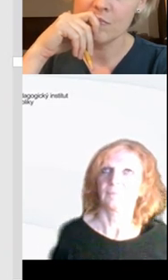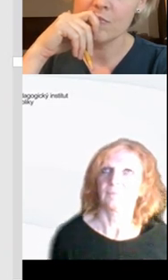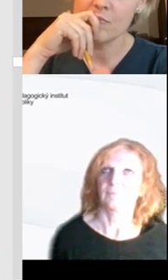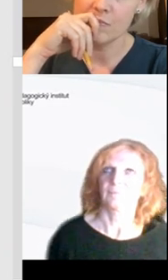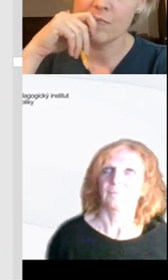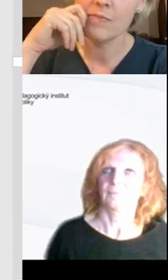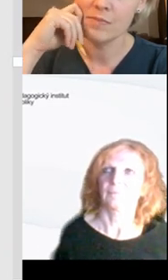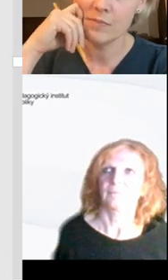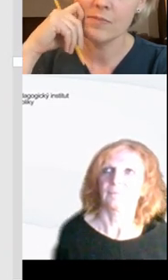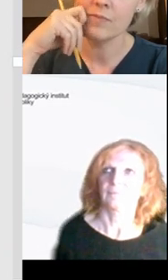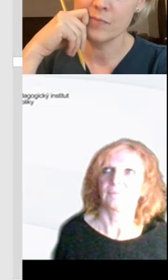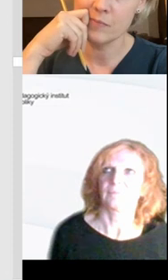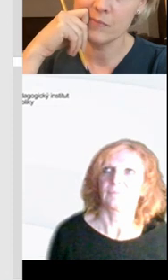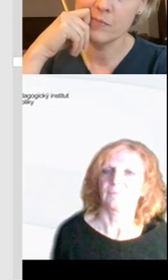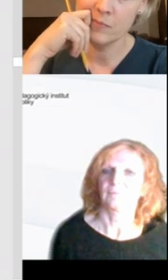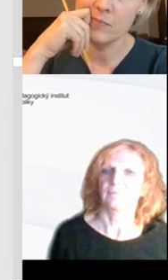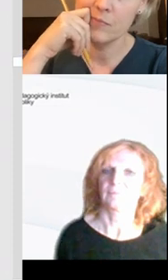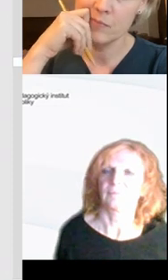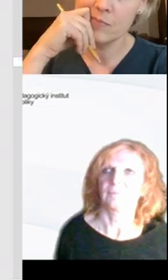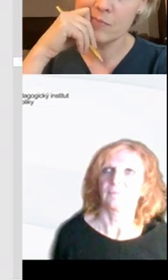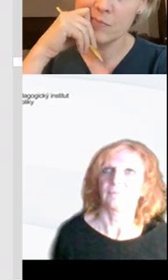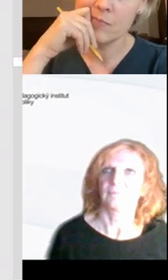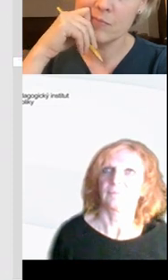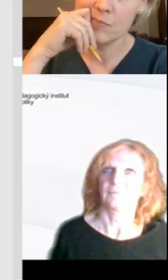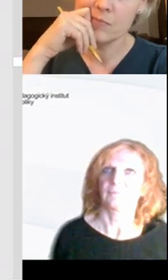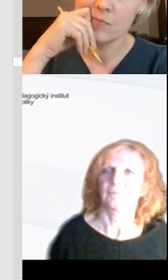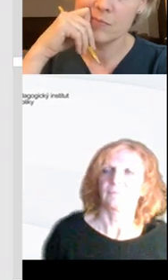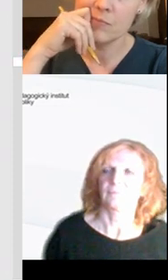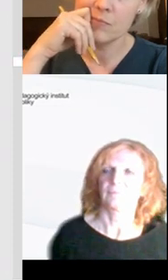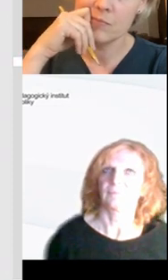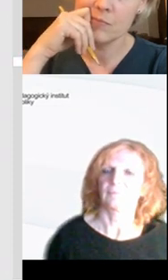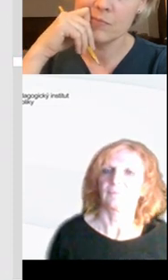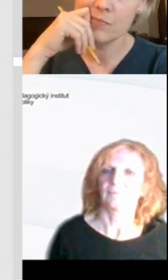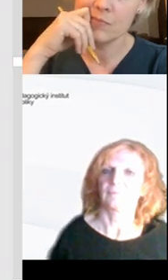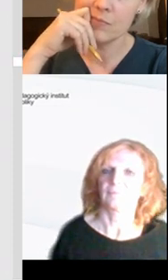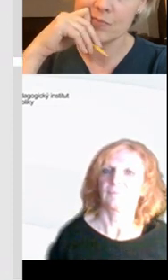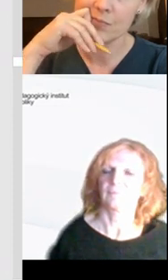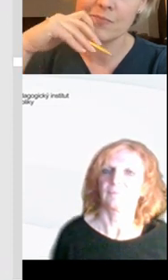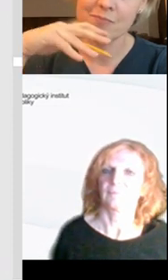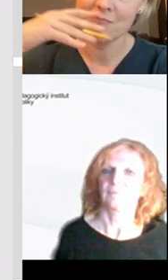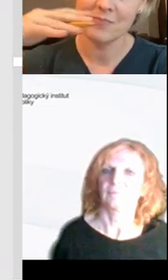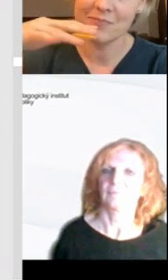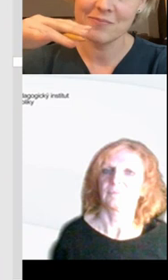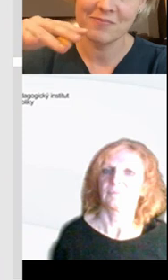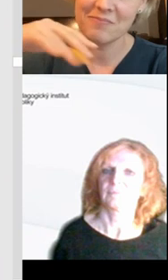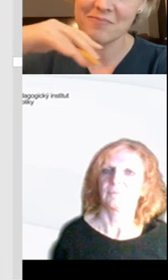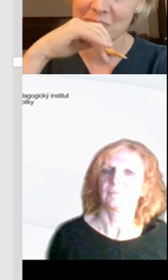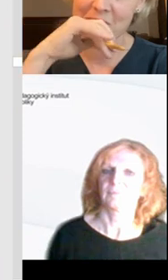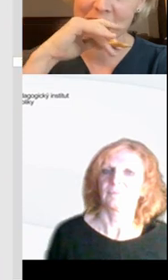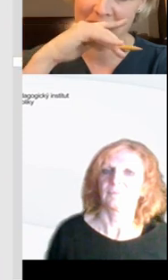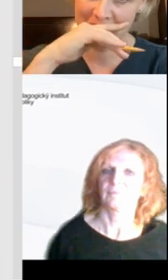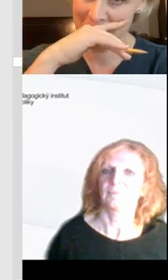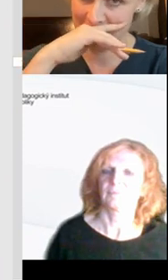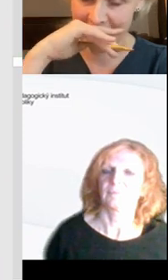digitálníma technologiemi, nebo i bez nich, protože to lze oběma způsoby. Tak jestli je nějaký rozumný